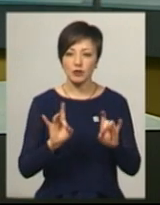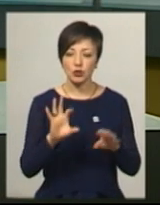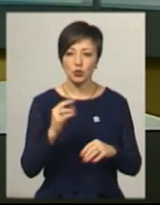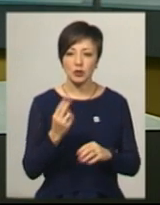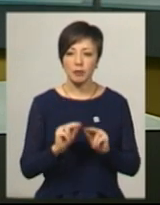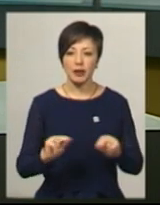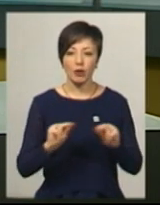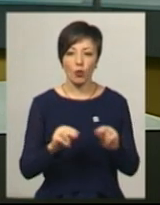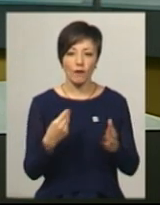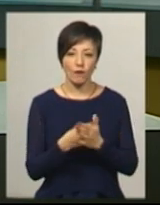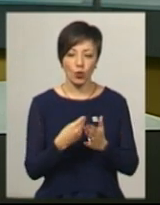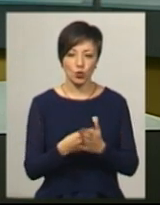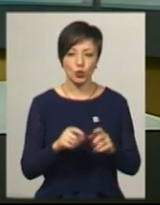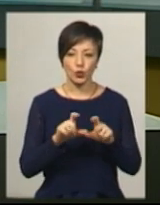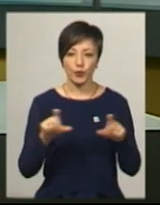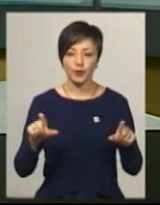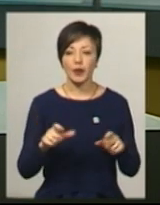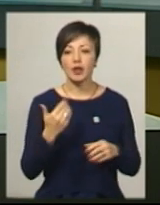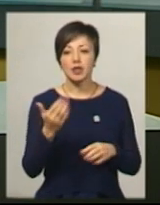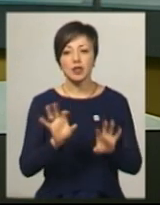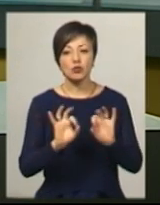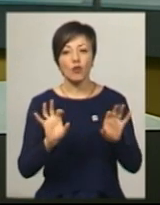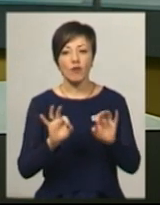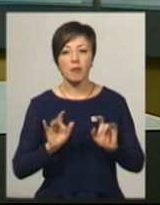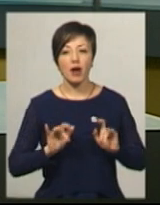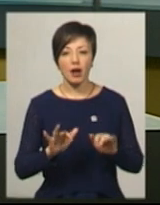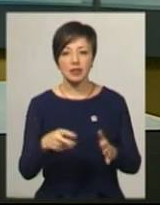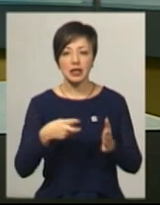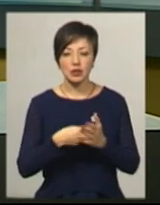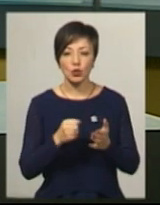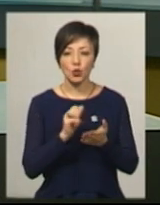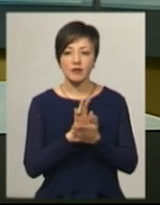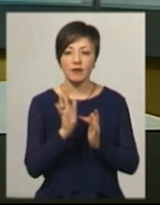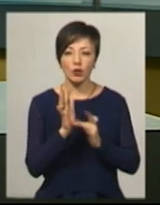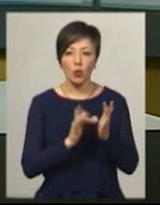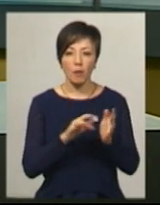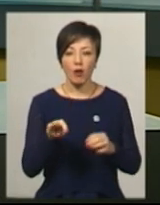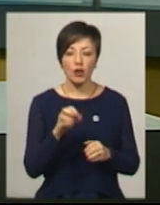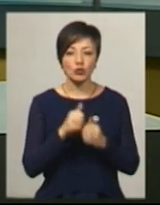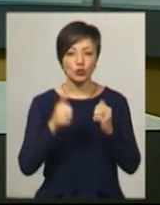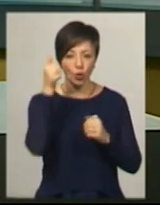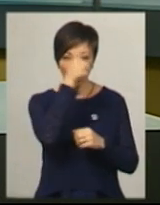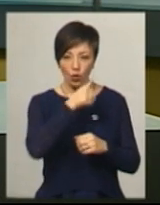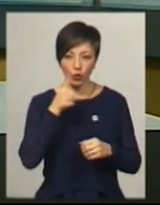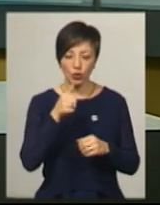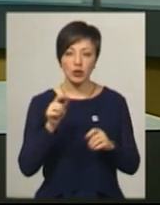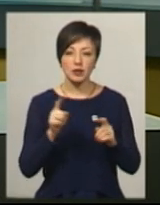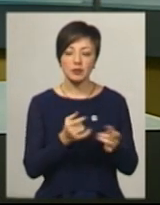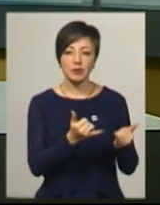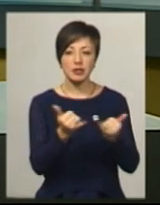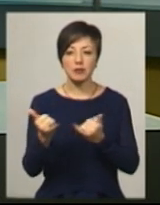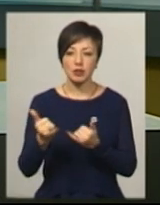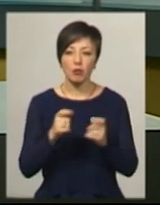соціальний педагог фонду Тетяна Власюк. За її словами, акція «Листи до Святого Миколая» відбувається щороку. Мета заходу –